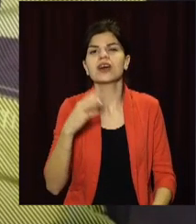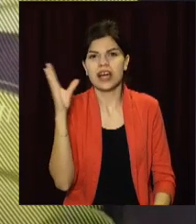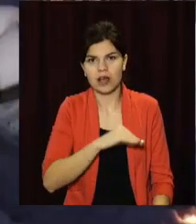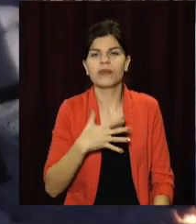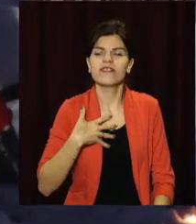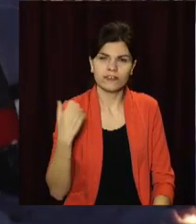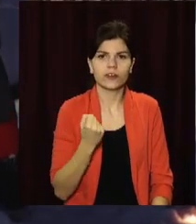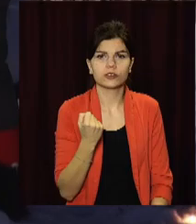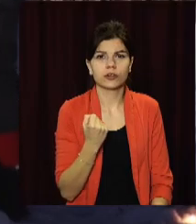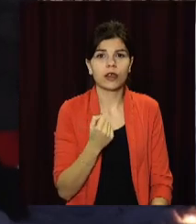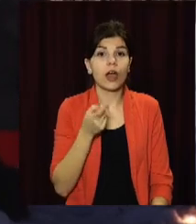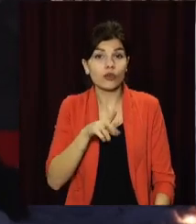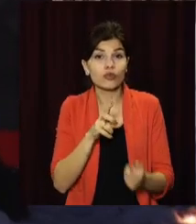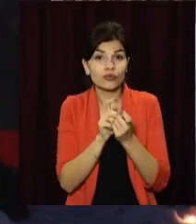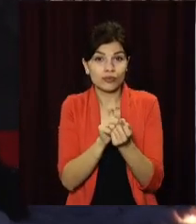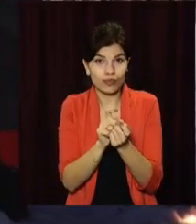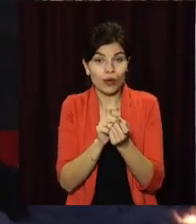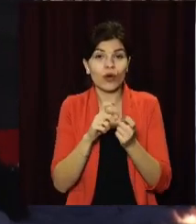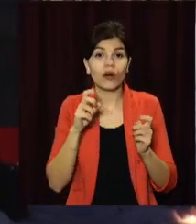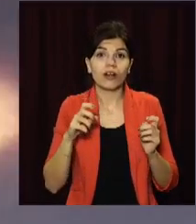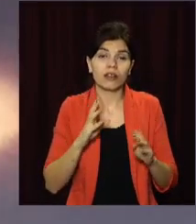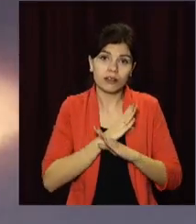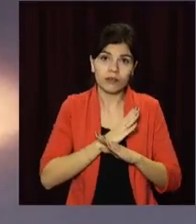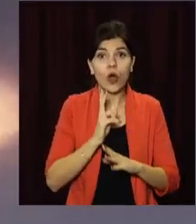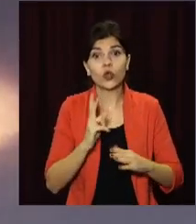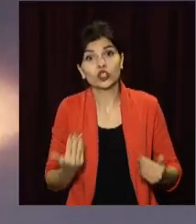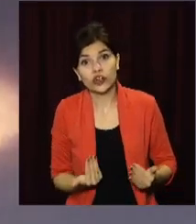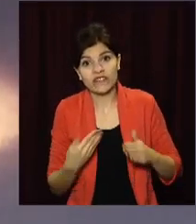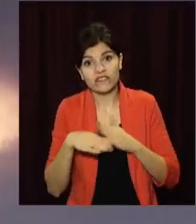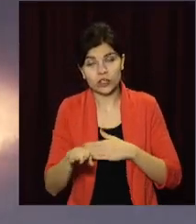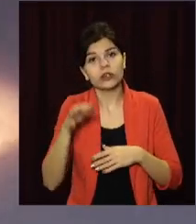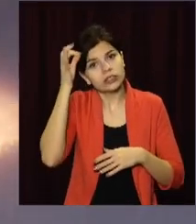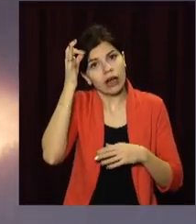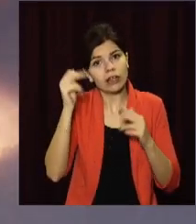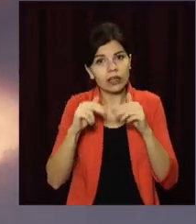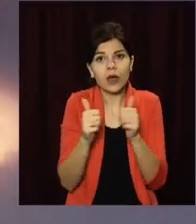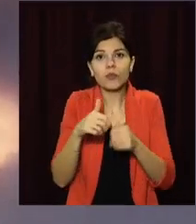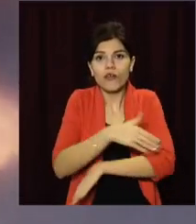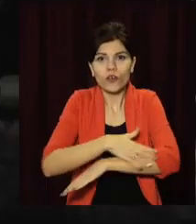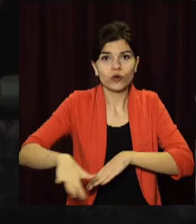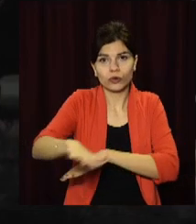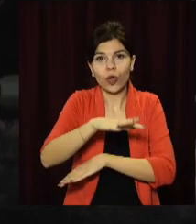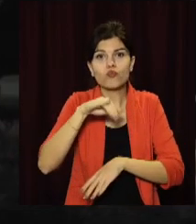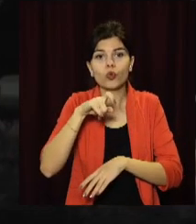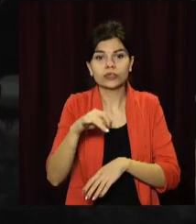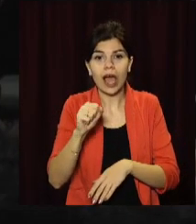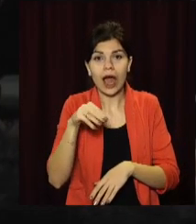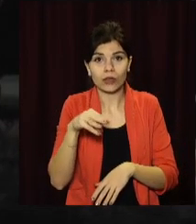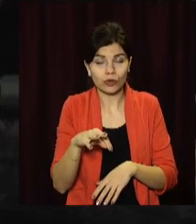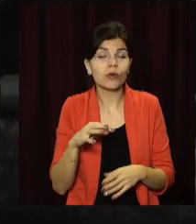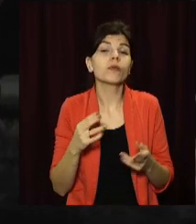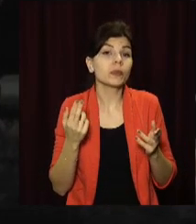вистаємо. Тих, хто загинув у боях і тих, хто вийшов з боїв живими, згадували у Дніпрі біля вуличної експозиції музею АТО.